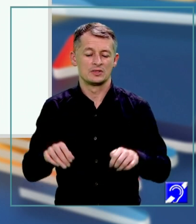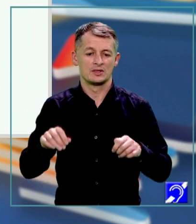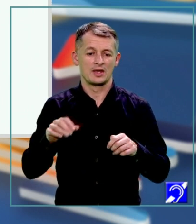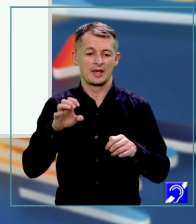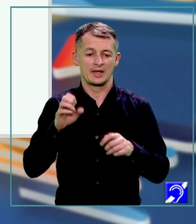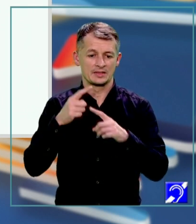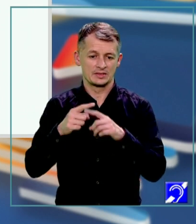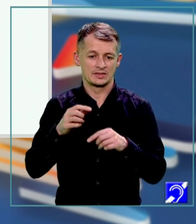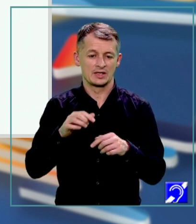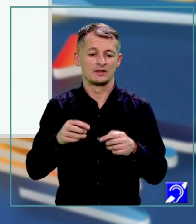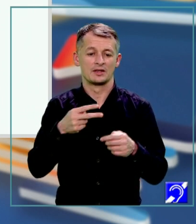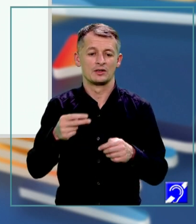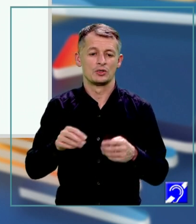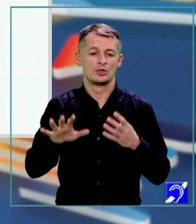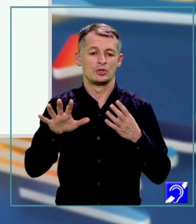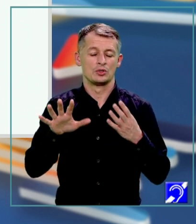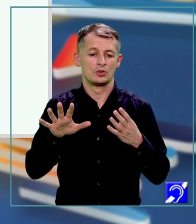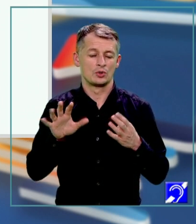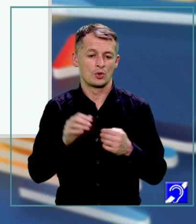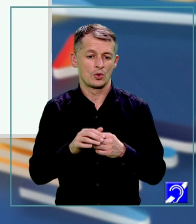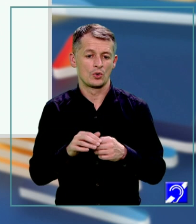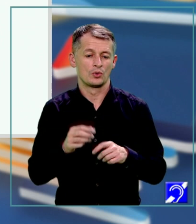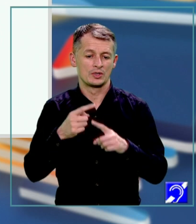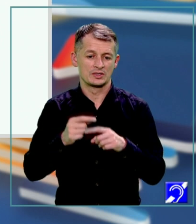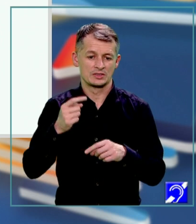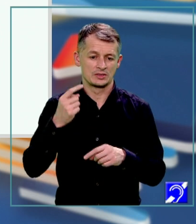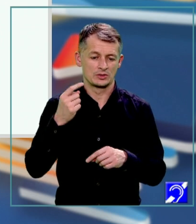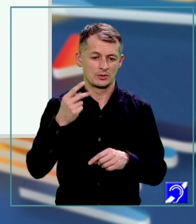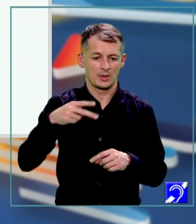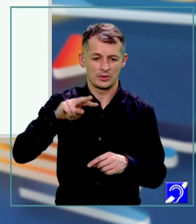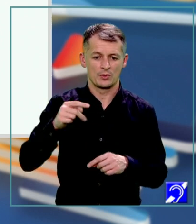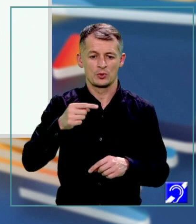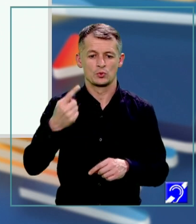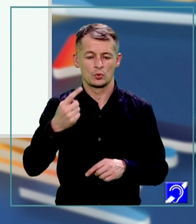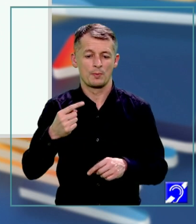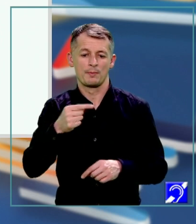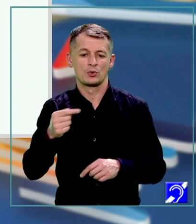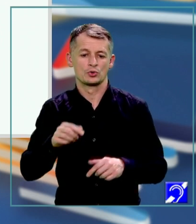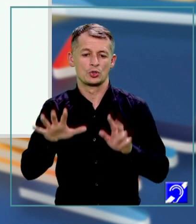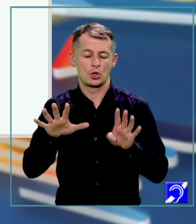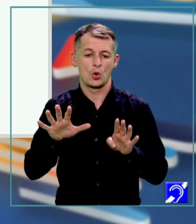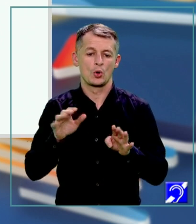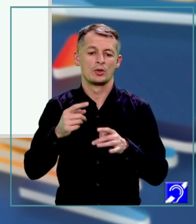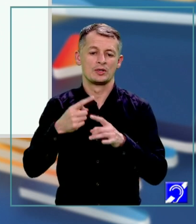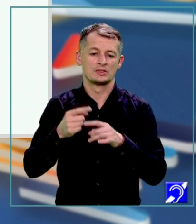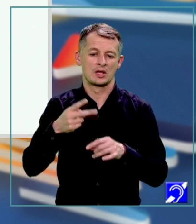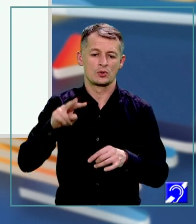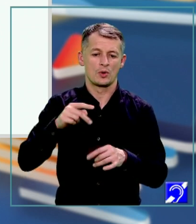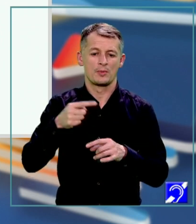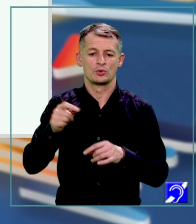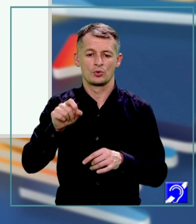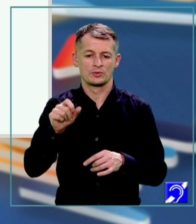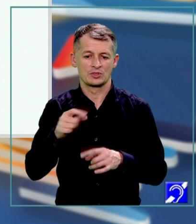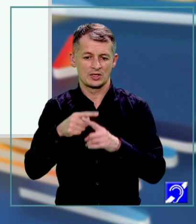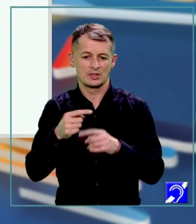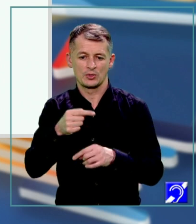minus 9x pătrat minus 12x minus 4 plus 2x plus 6. Și acum